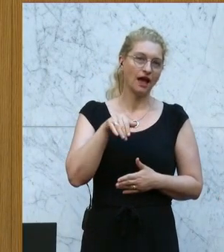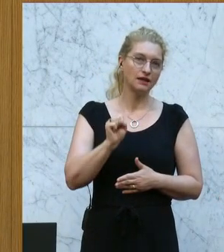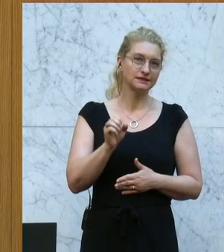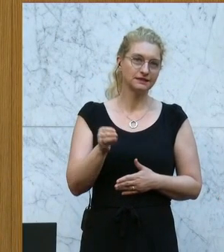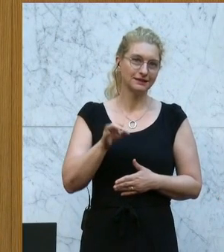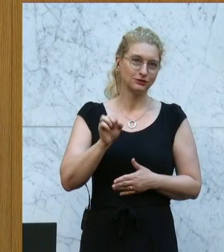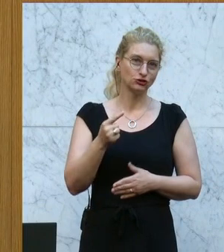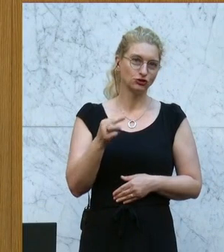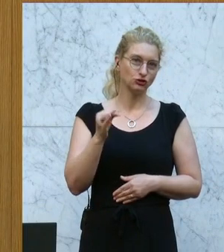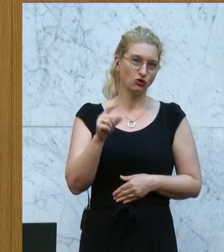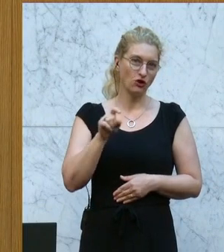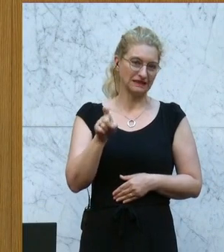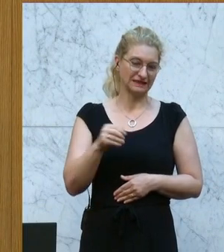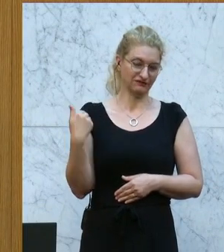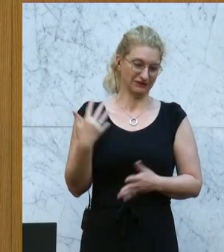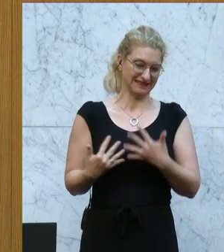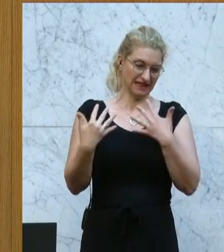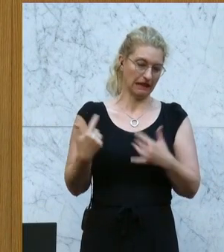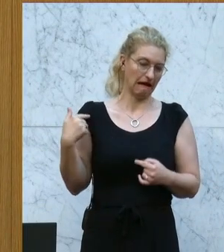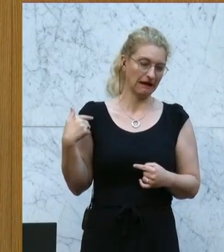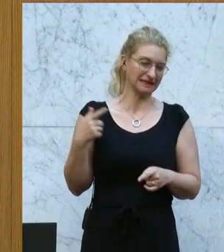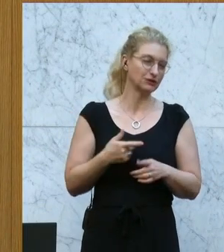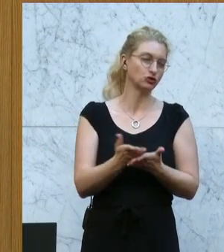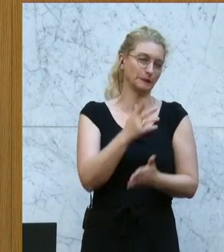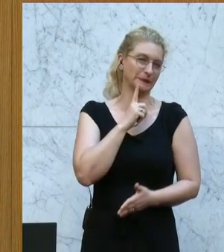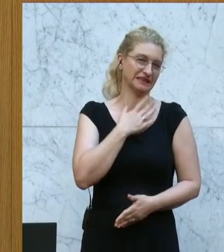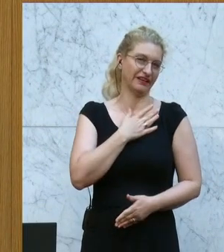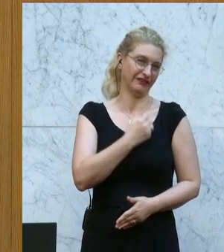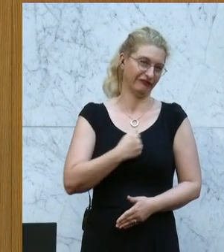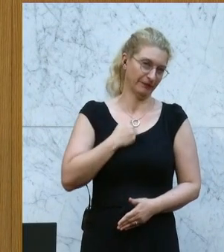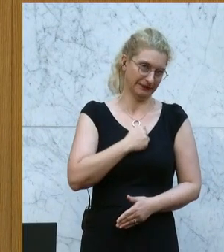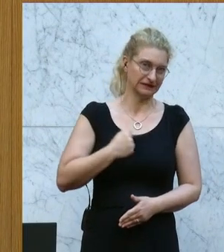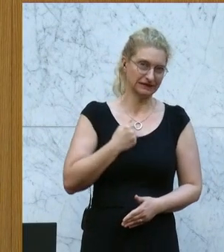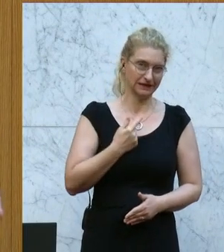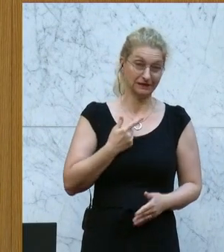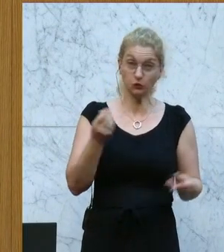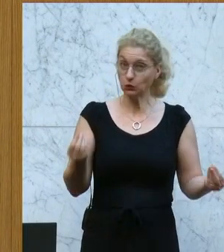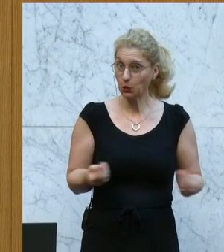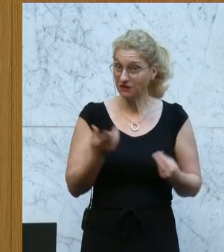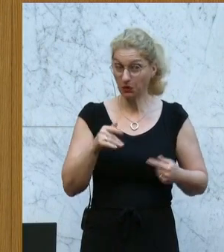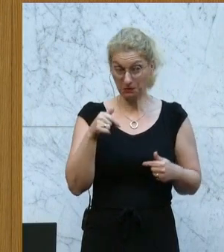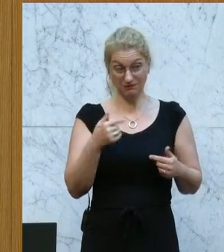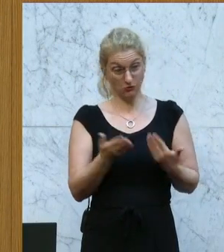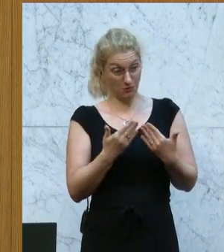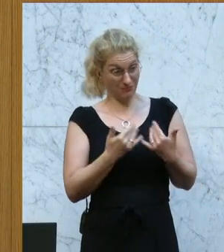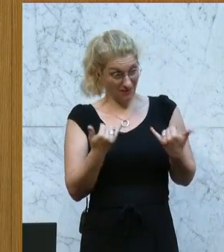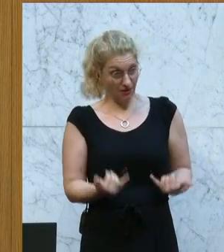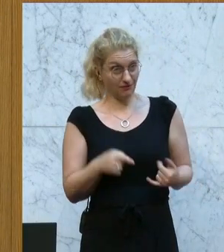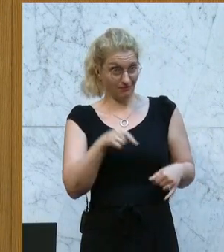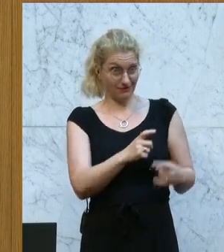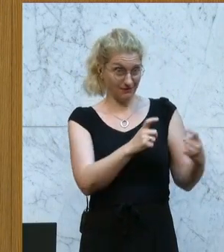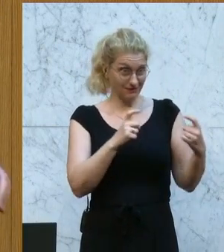Und ich sage Ihnen auch, warum. Der Matthias Strolz hätte wahrscheinlich bei dieser Debatte an dieser Stelle gesagt,